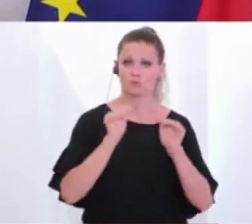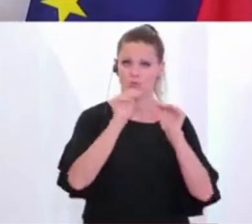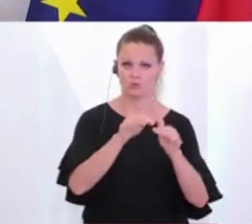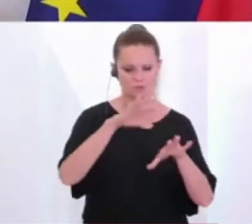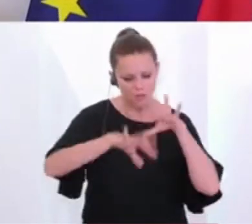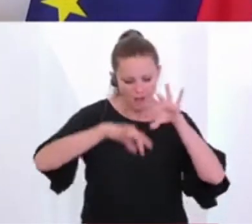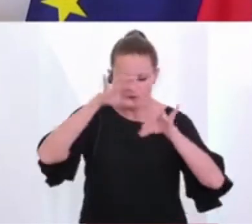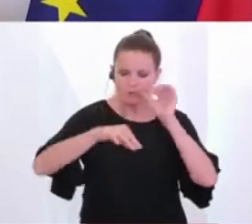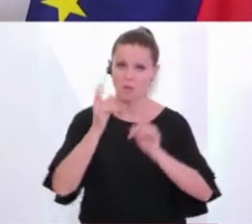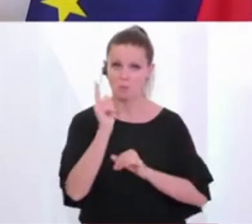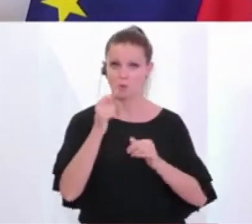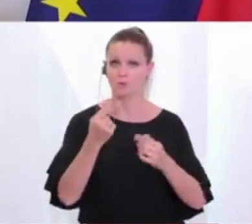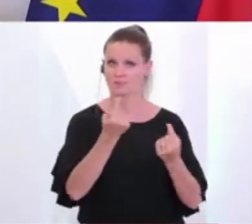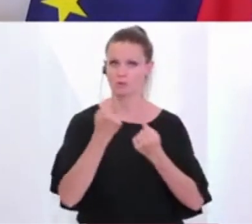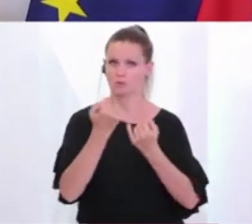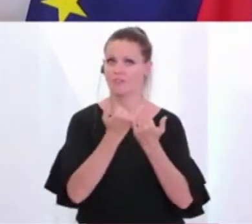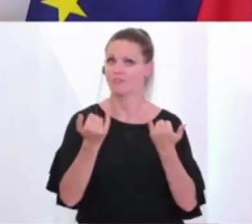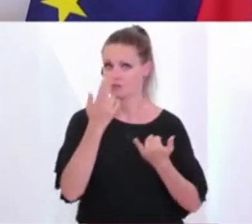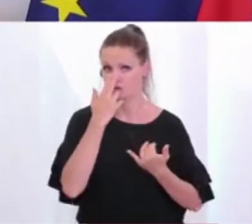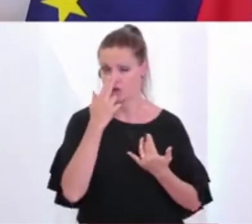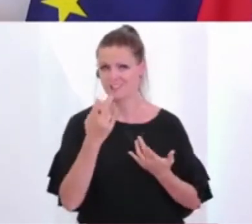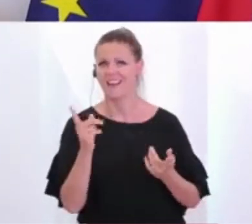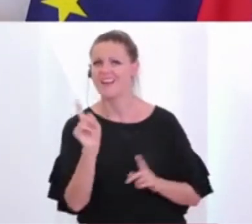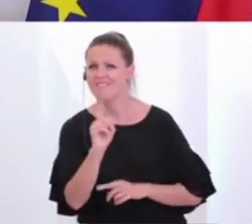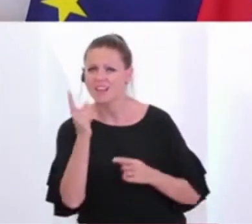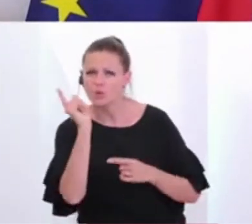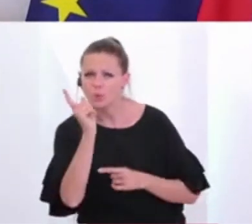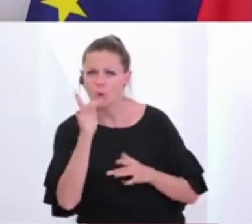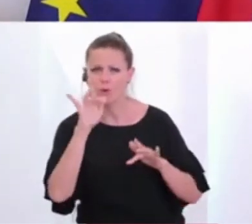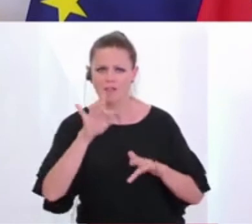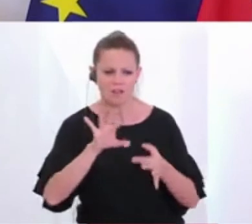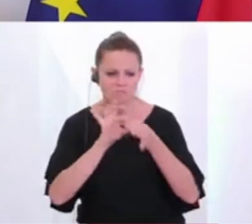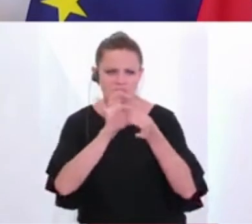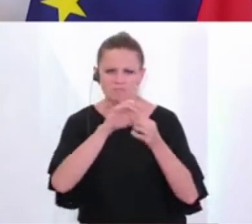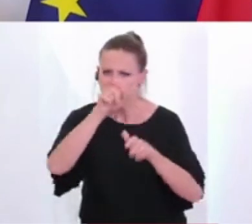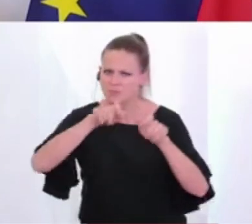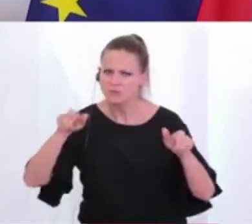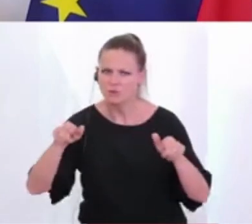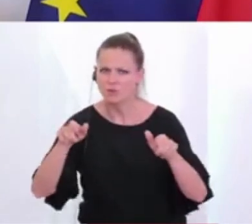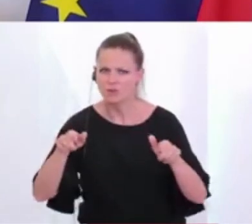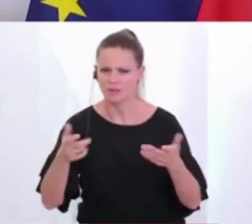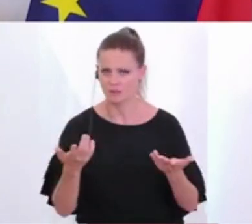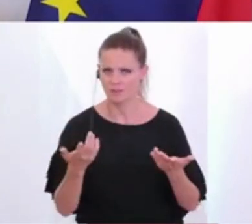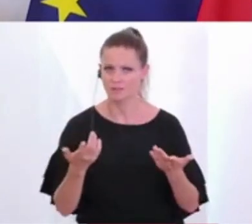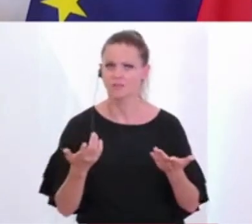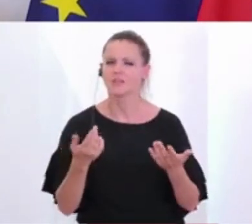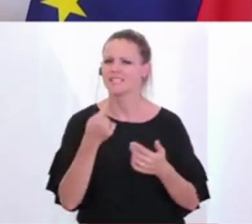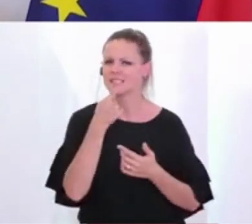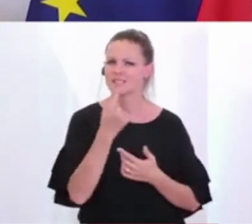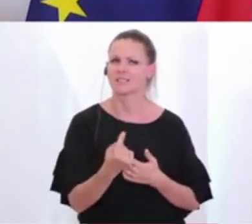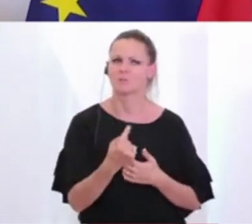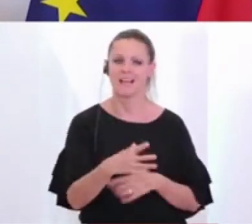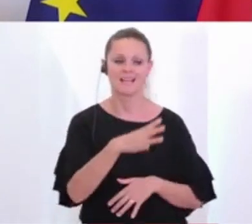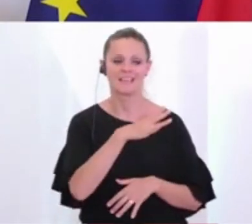wie die Bedrohungslage sich darstellt, welche Drohungen gegen die betreffenden Personen ausgesprochen werden und dann anhand einer sogenannten